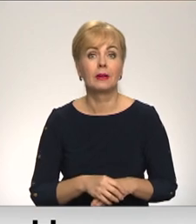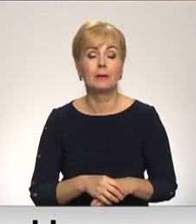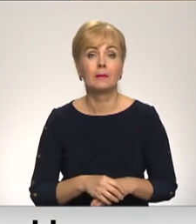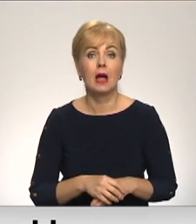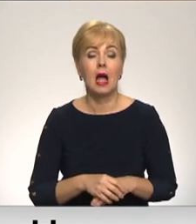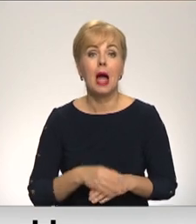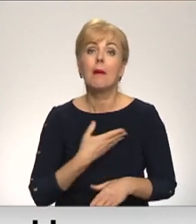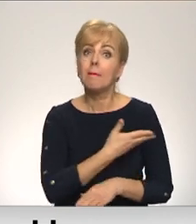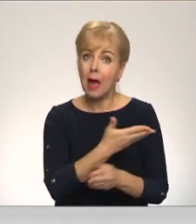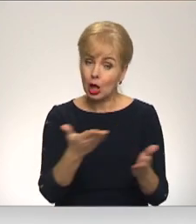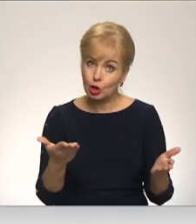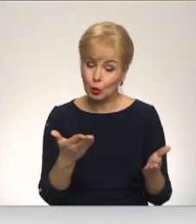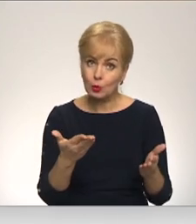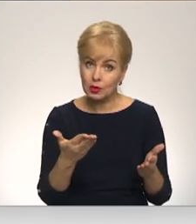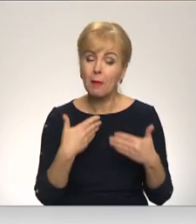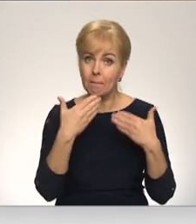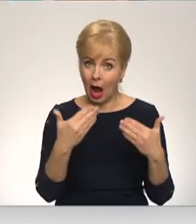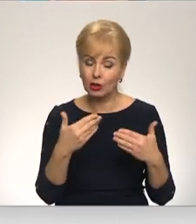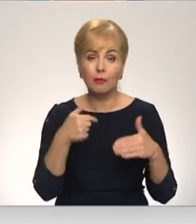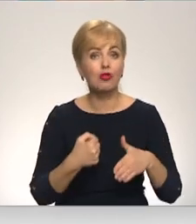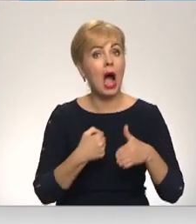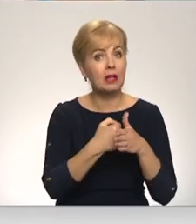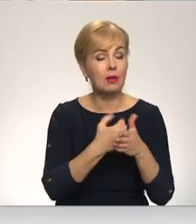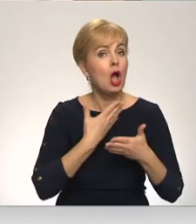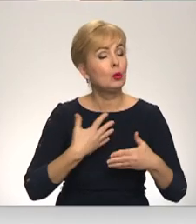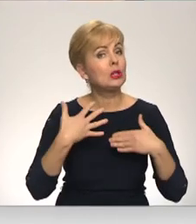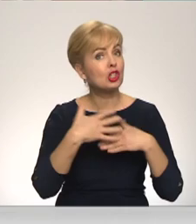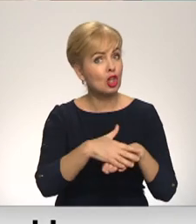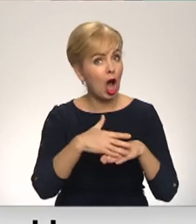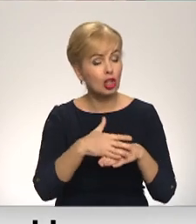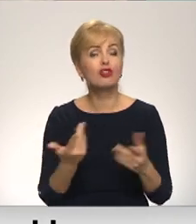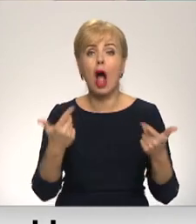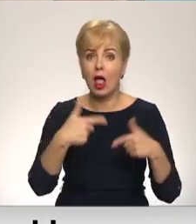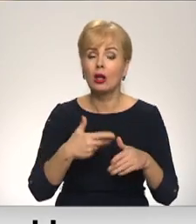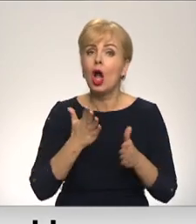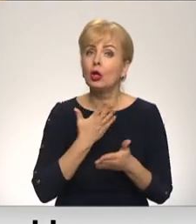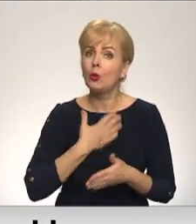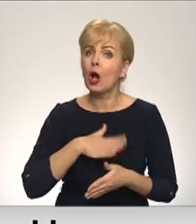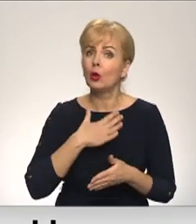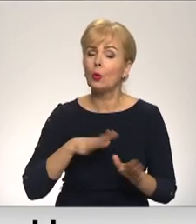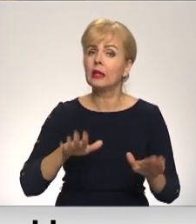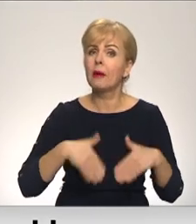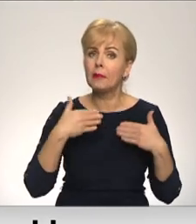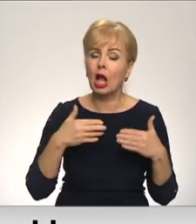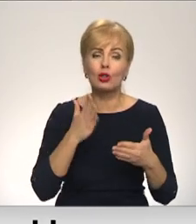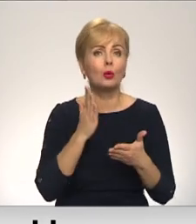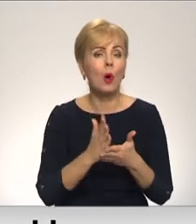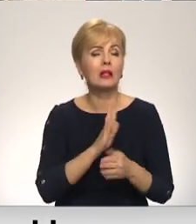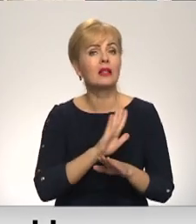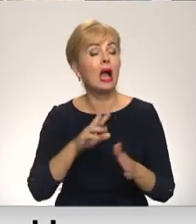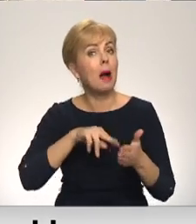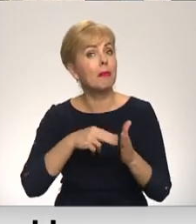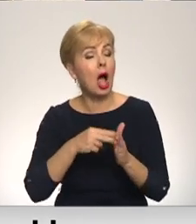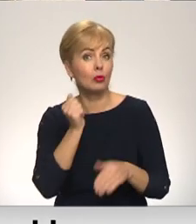Mēs jums pateicamies par atbalstu šajā sarežģītajā laikā. Mēs ļoti priecājamies, ka tagad notika ne tā, kā plānoja Maskala.